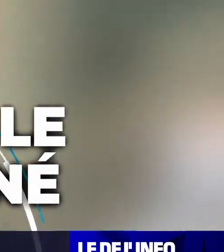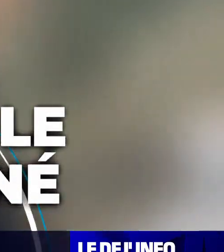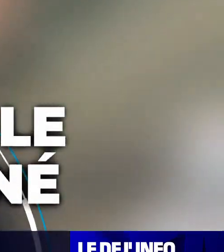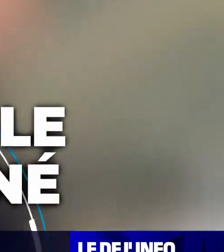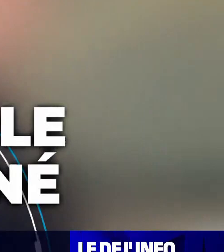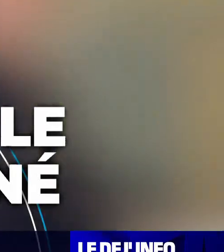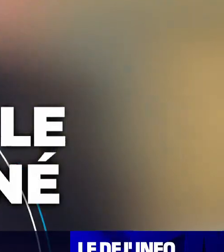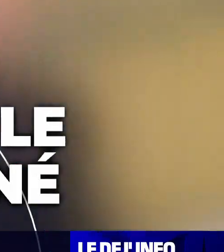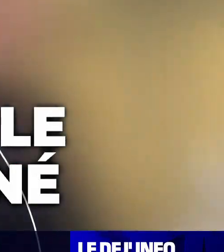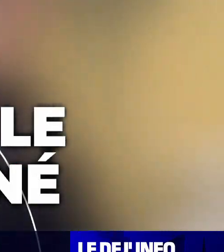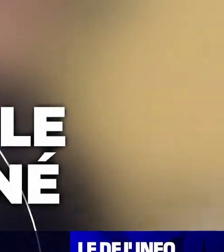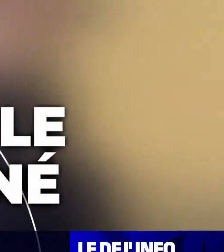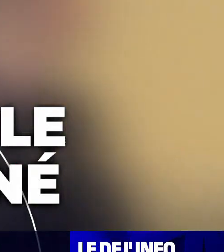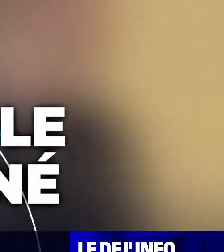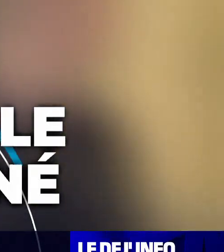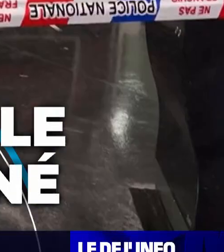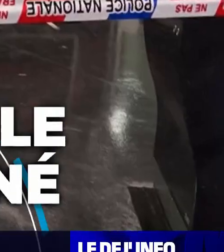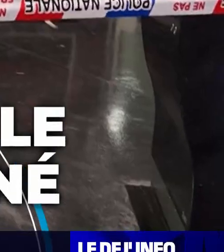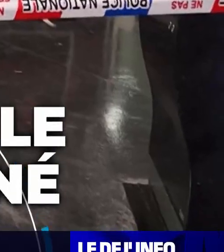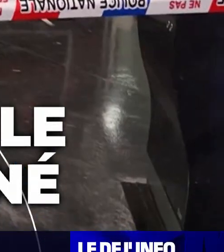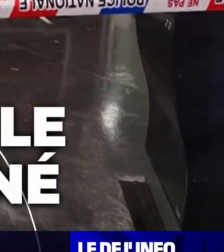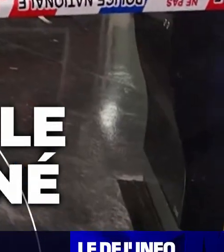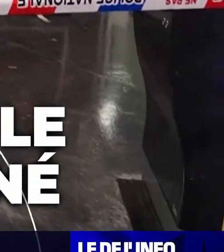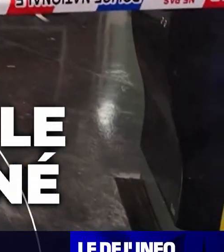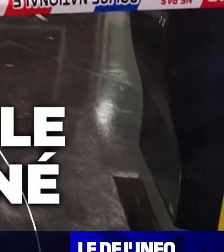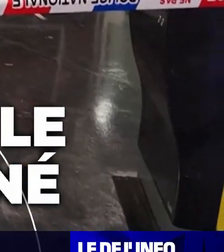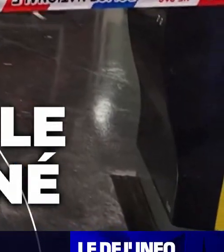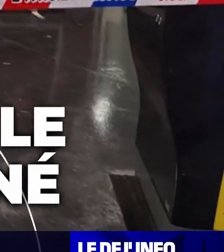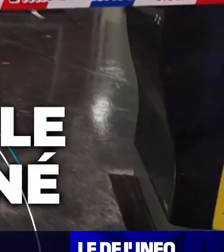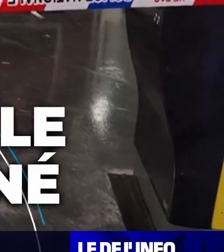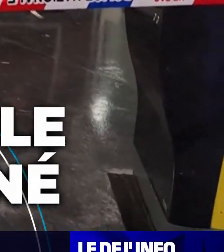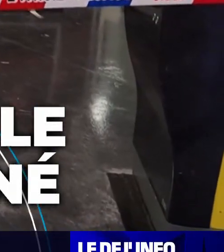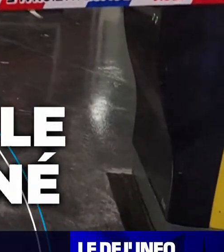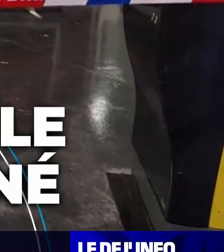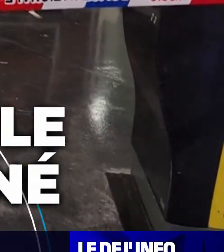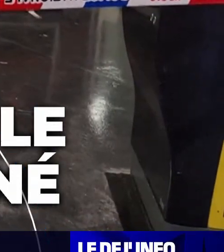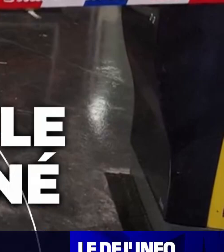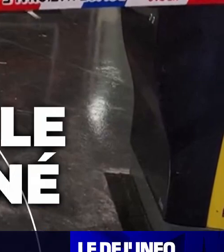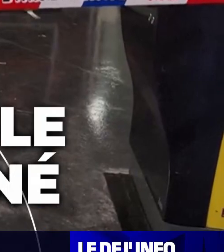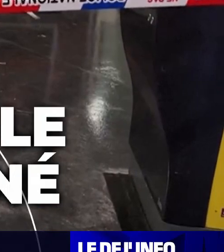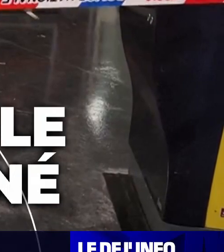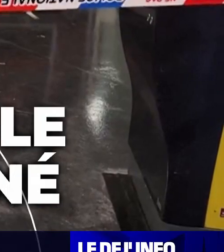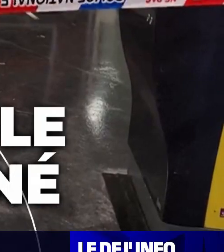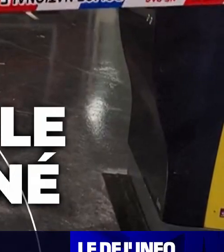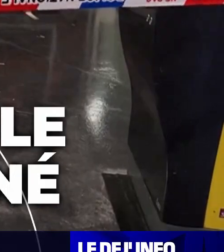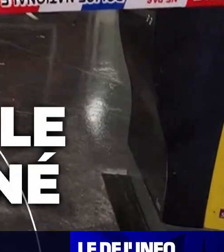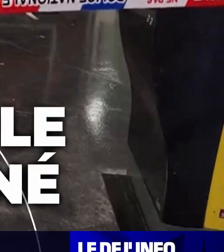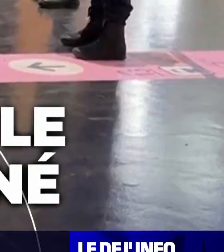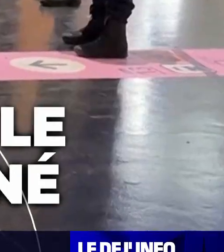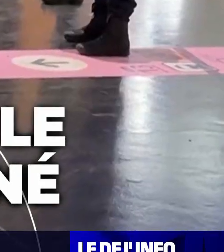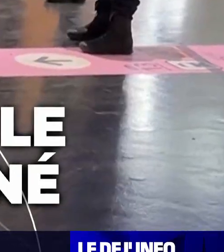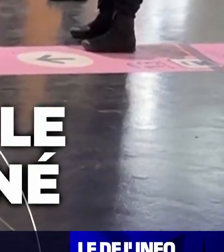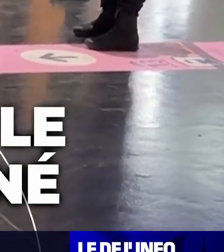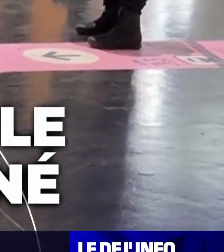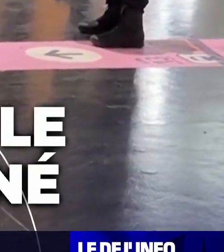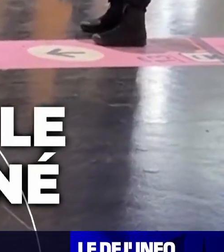hier soir. Le suspect a été admis en soins psychiatriques à l'infirmerie. Il est déjà connu des services de police et de justice dans une affaire de meurtre